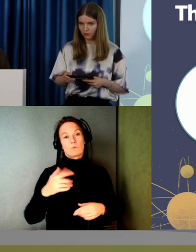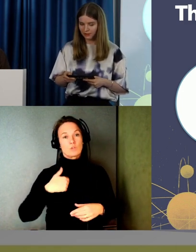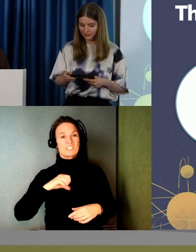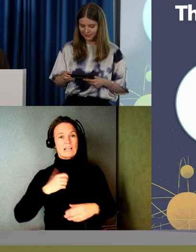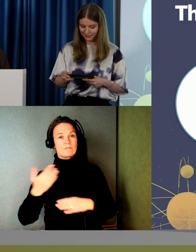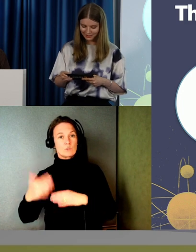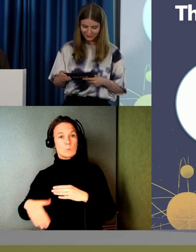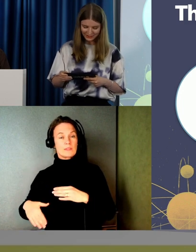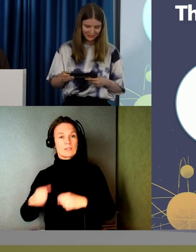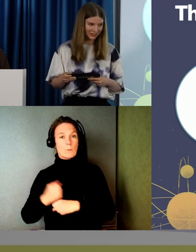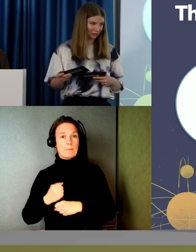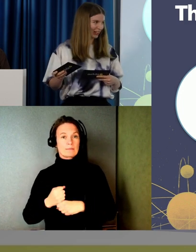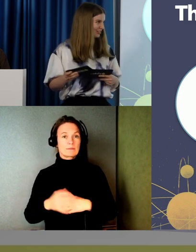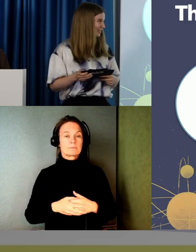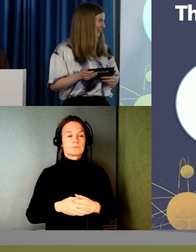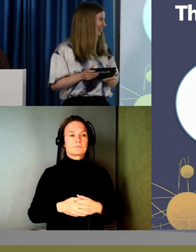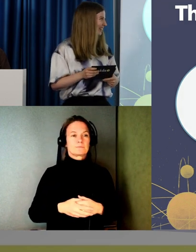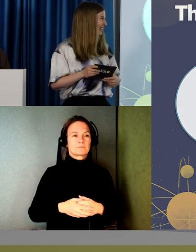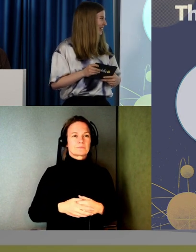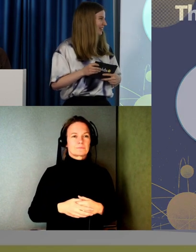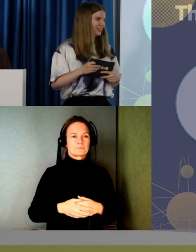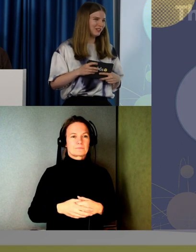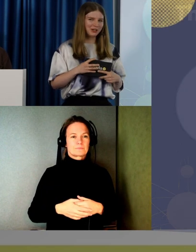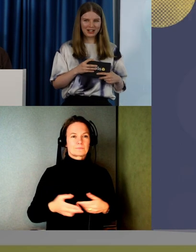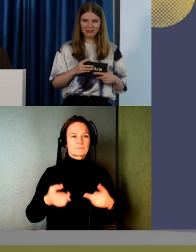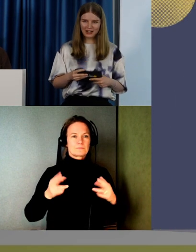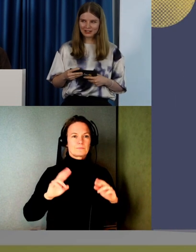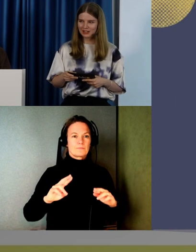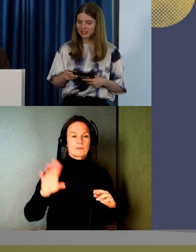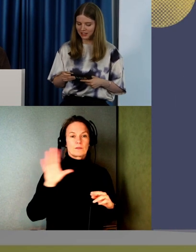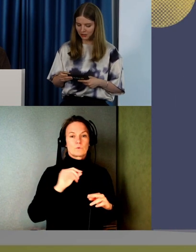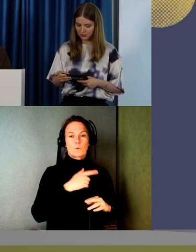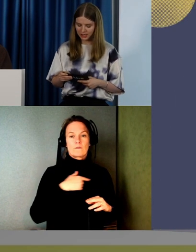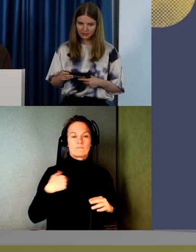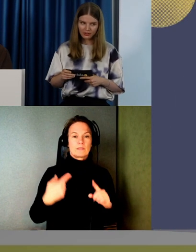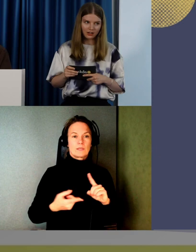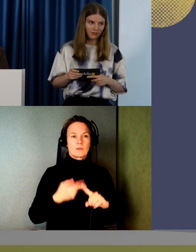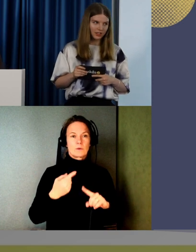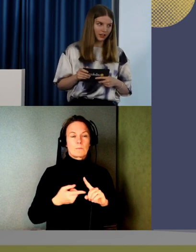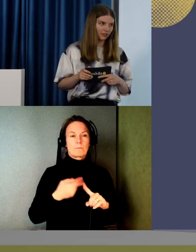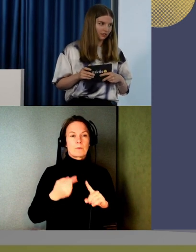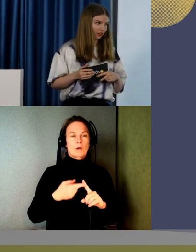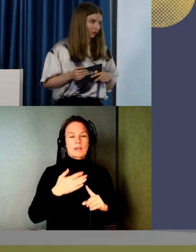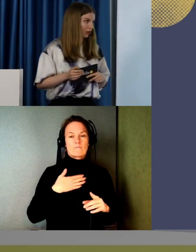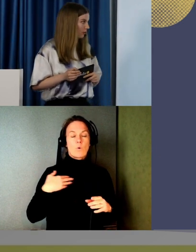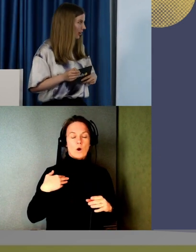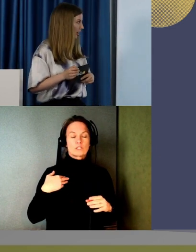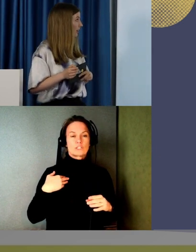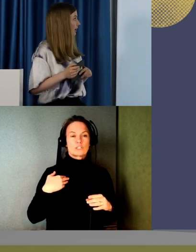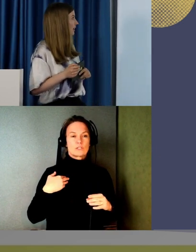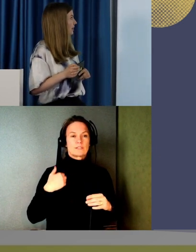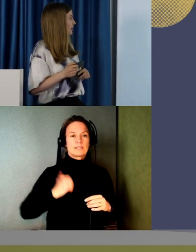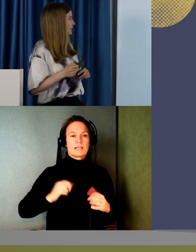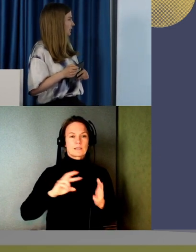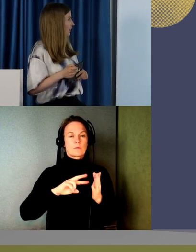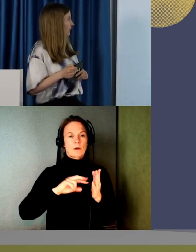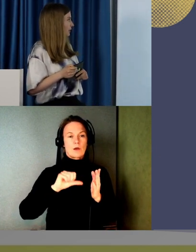Så. Om vi ska gå till oss på Askos då. När vi började vårat tillgänglighetsprojekt ställdes vi genast inför den stora frågan.